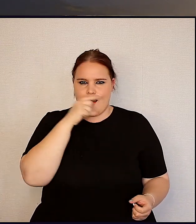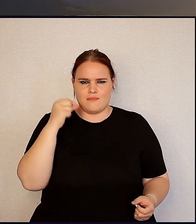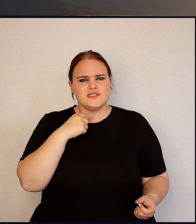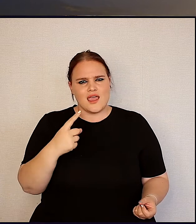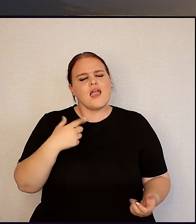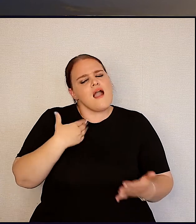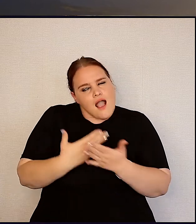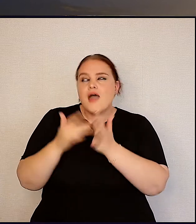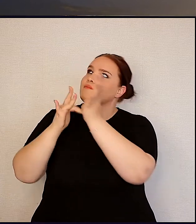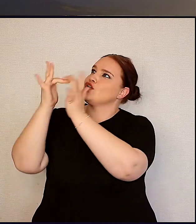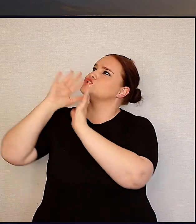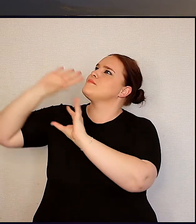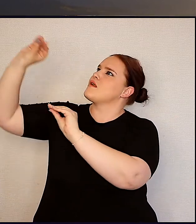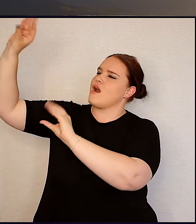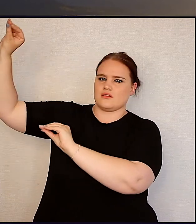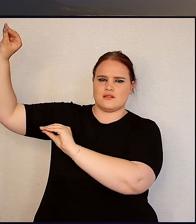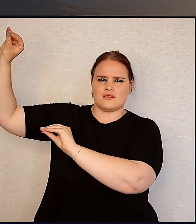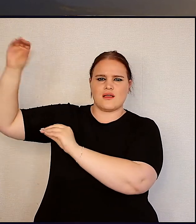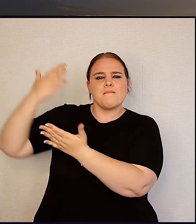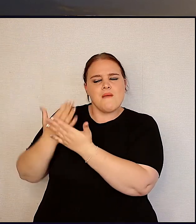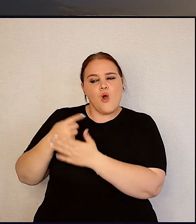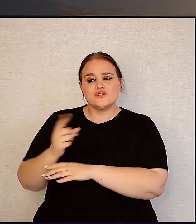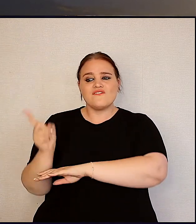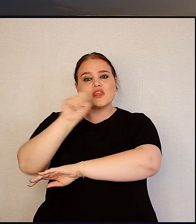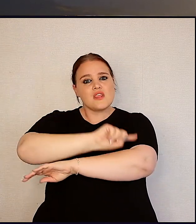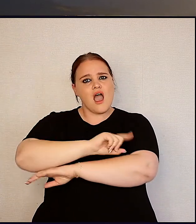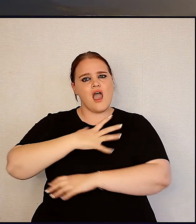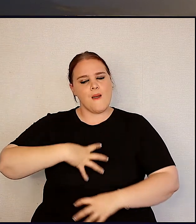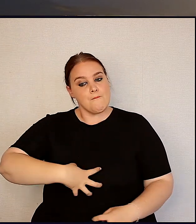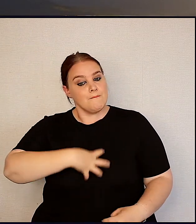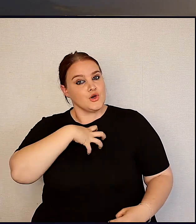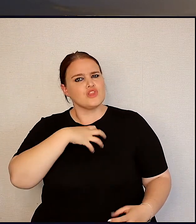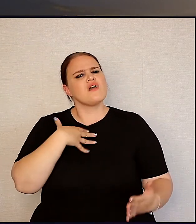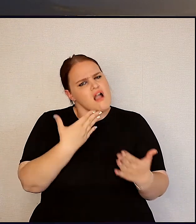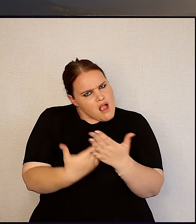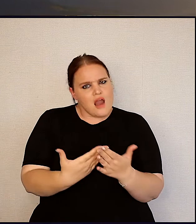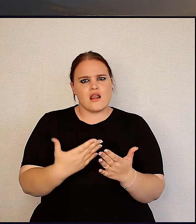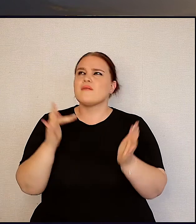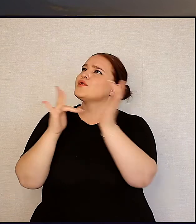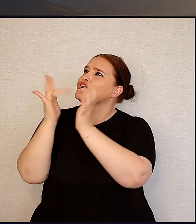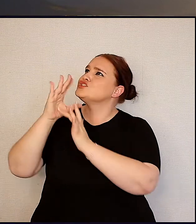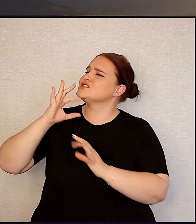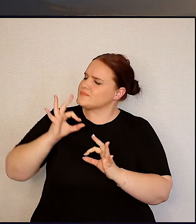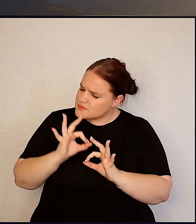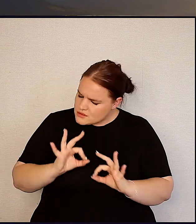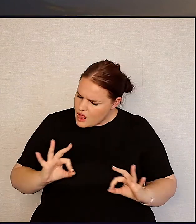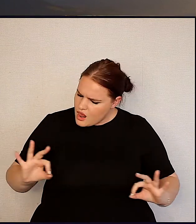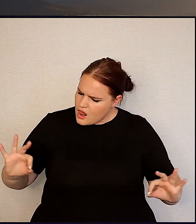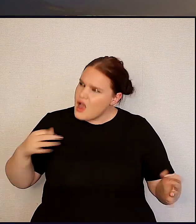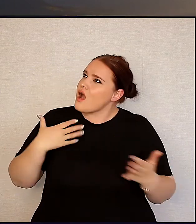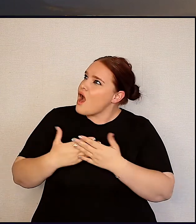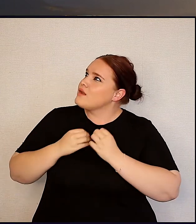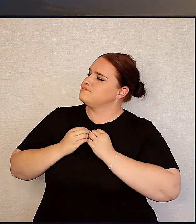en sê praat met my, praat met my, en mag ons vandag die vrymoedigheid hee, mag ons het doen, mag ons werkelijk stil word,